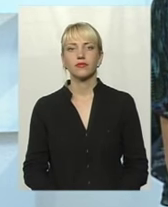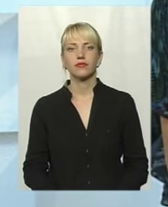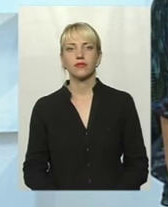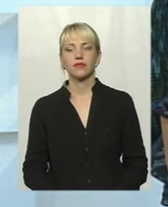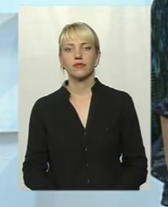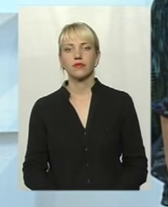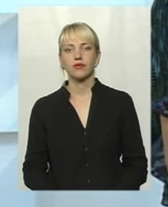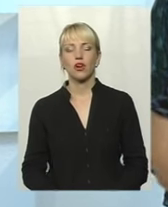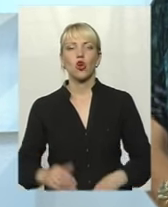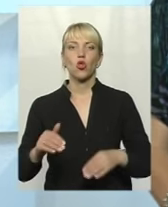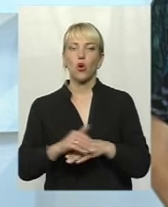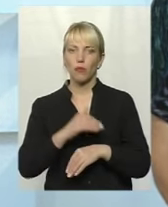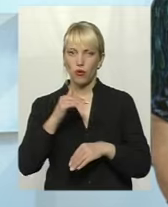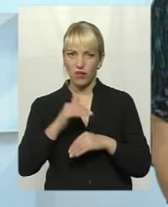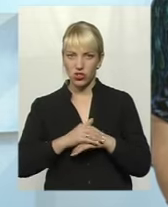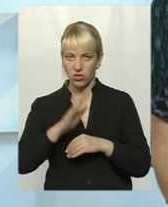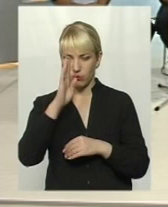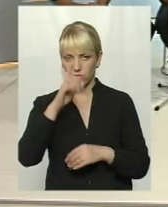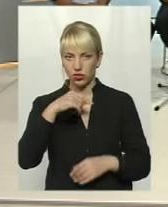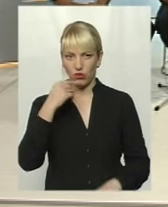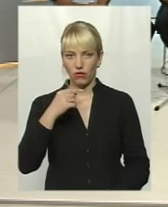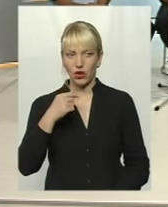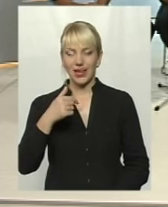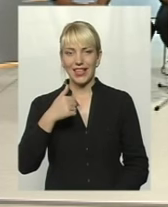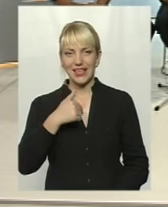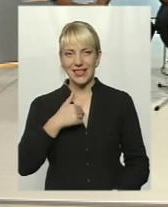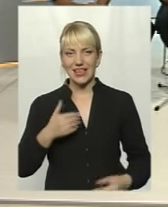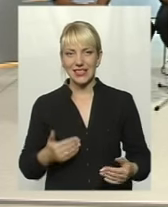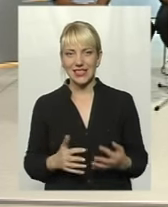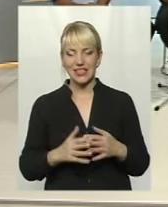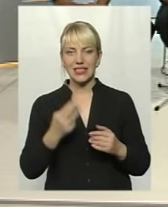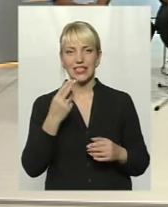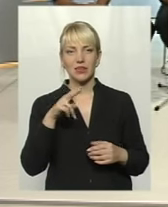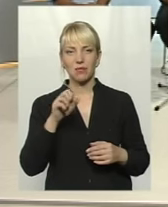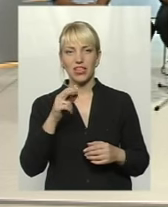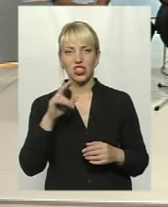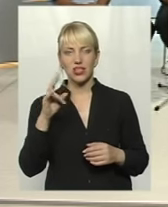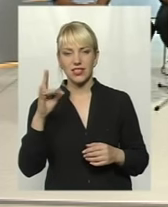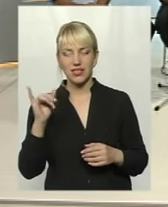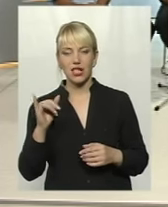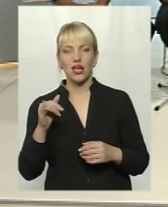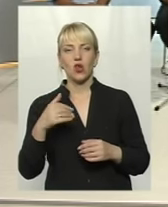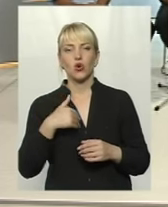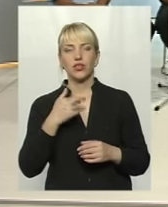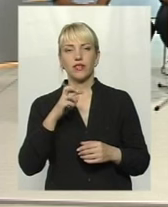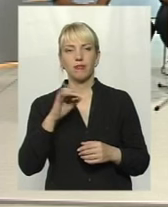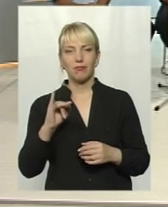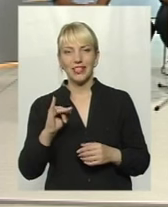Доброго вечора. Доброго здоров'я. Я житель Северчишпесністі і хотів би тут таку